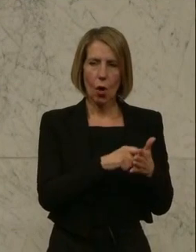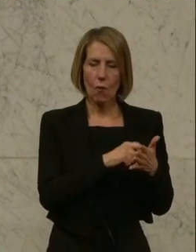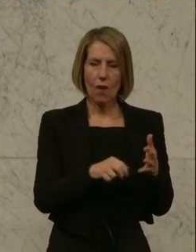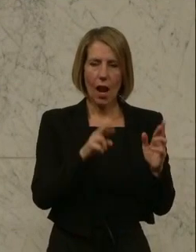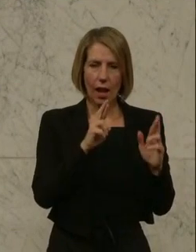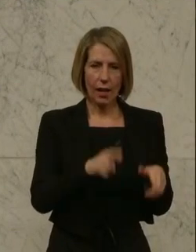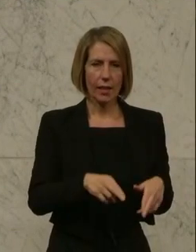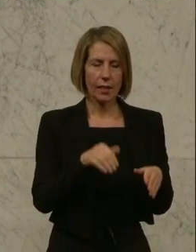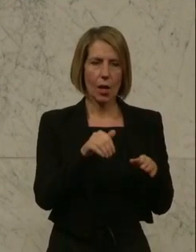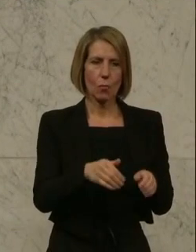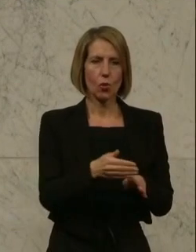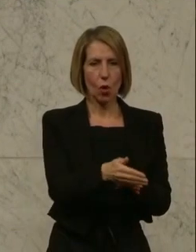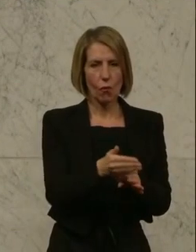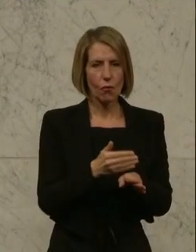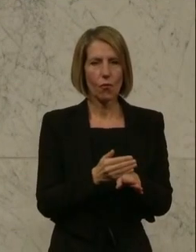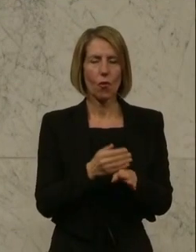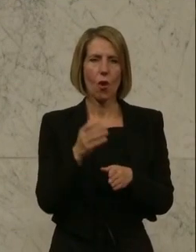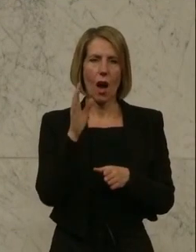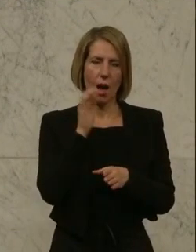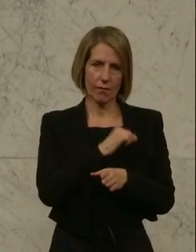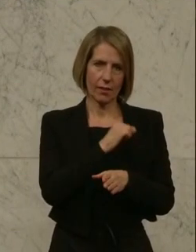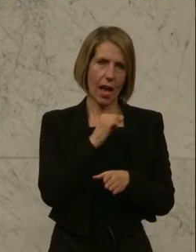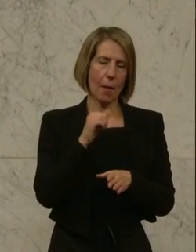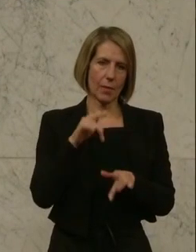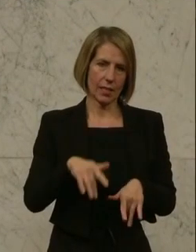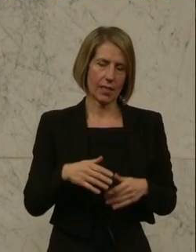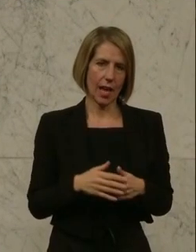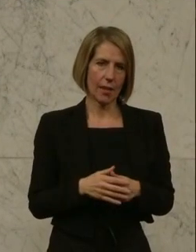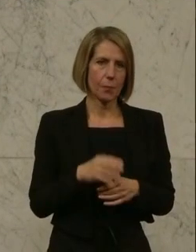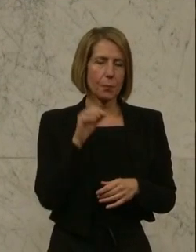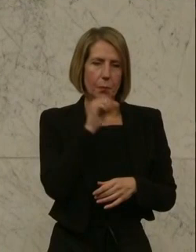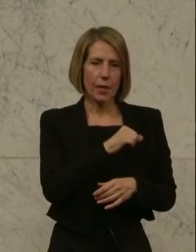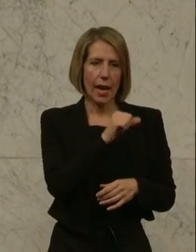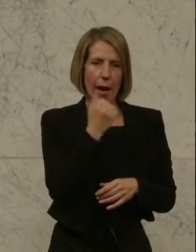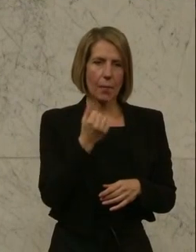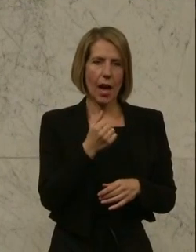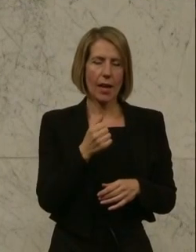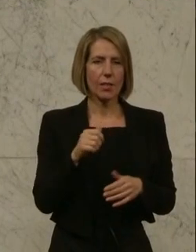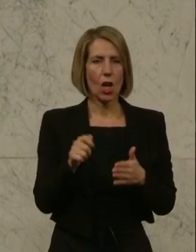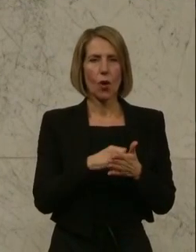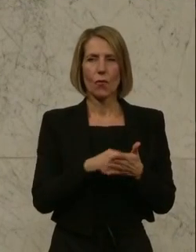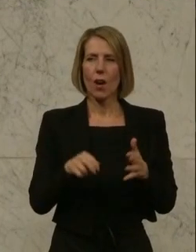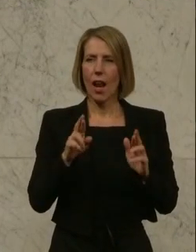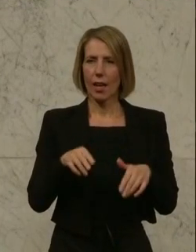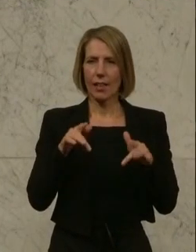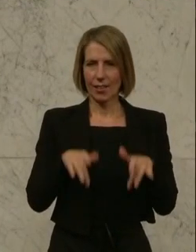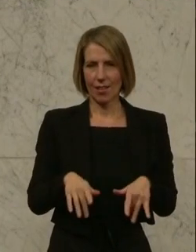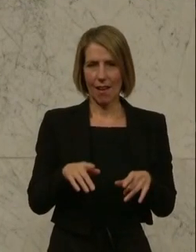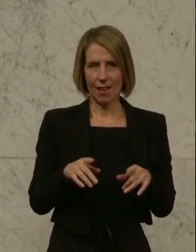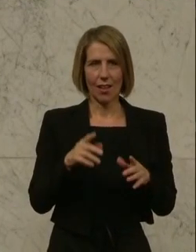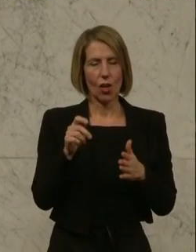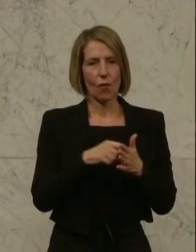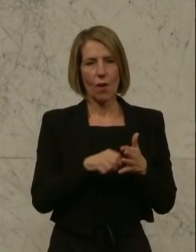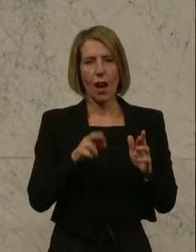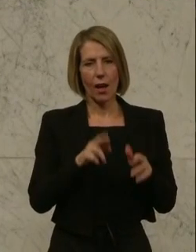muss vor dem Wahlgeheimnis gehen. Denn das Wahlgeheimnis setzt ja zuerst einmal voraus, dass man überhaupt ein Wahlrecht hat. Und das Wahlrecht